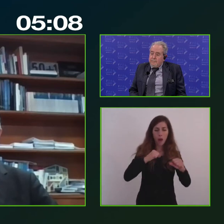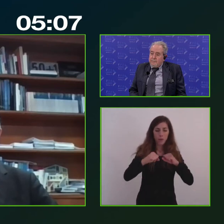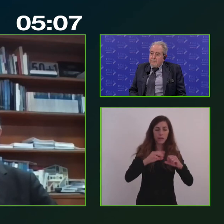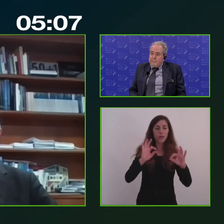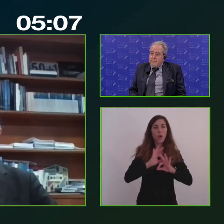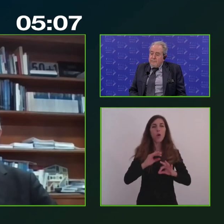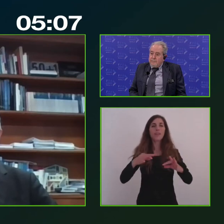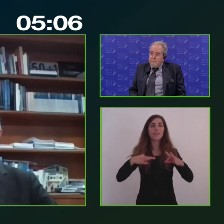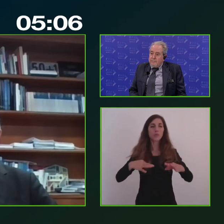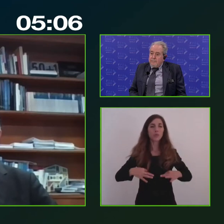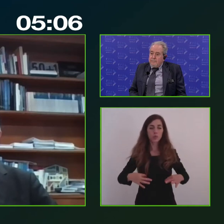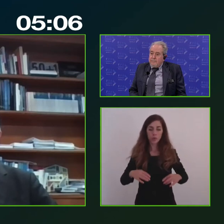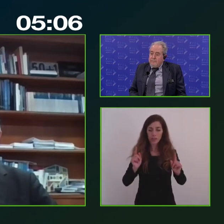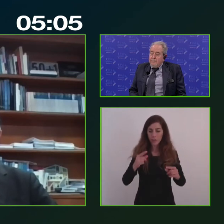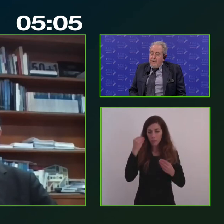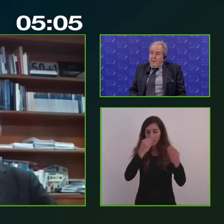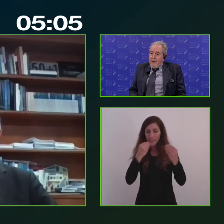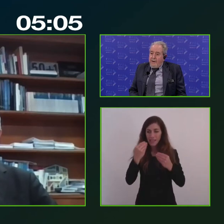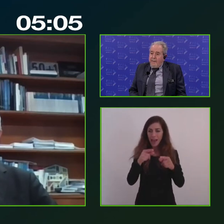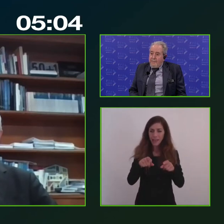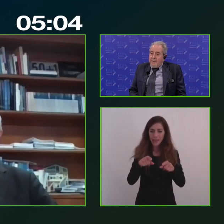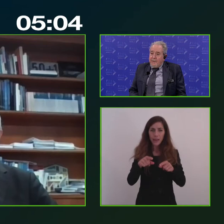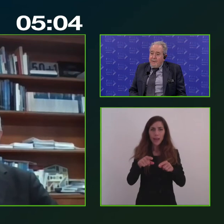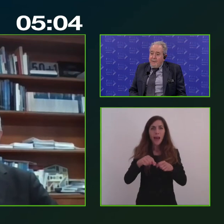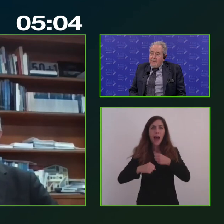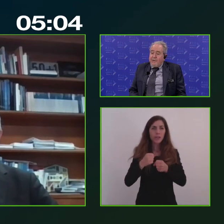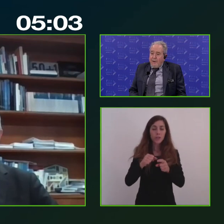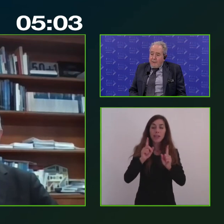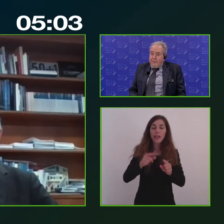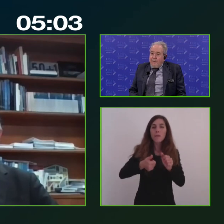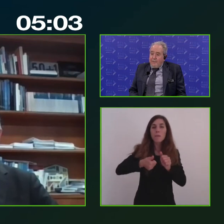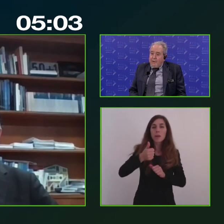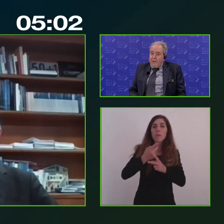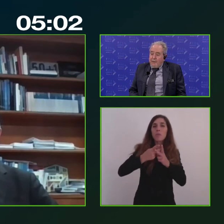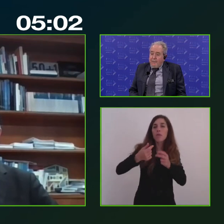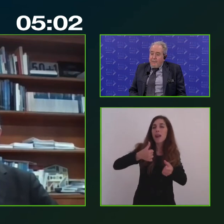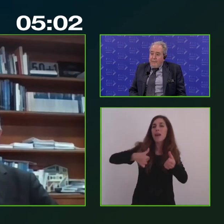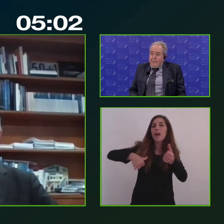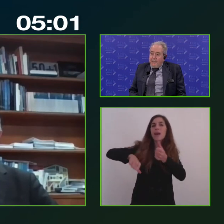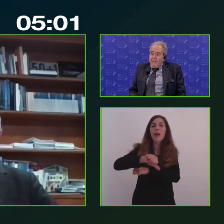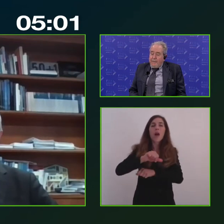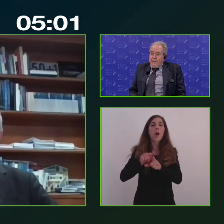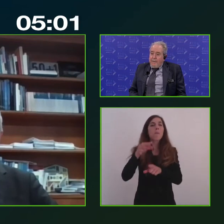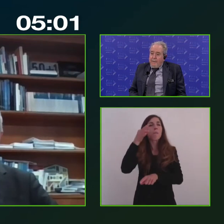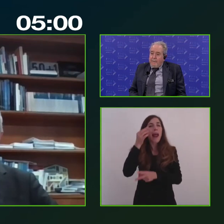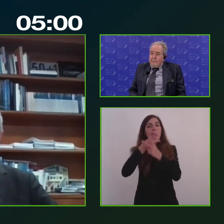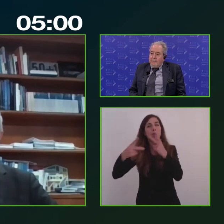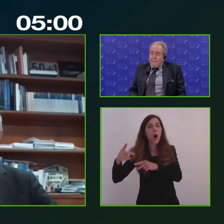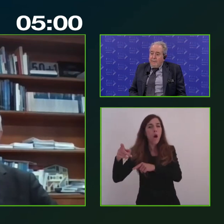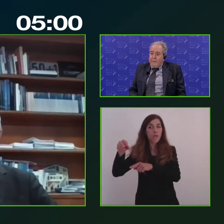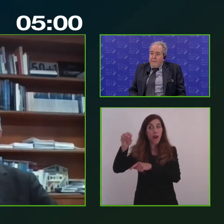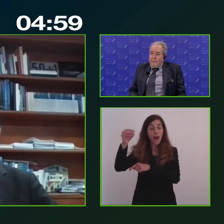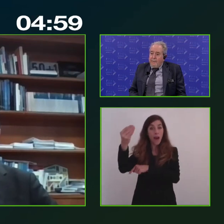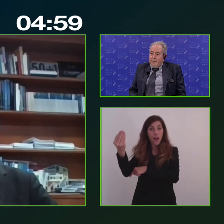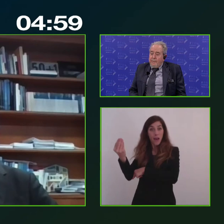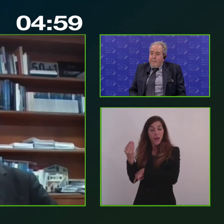azioni per le PMI, si devono mettere nei panni delle PMI. Questo è un cambiamento culturale